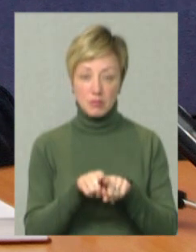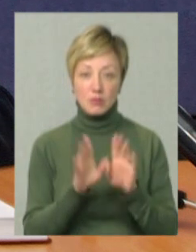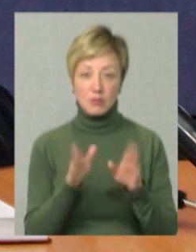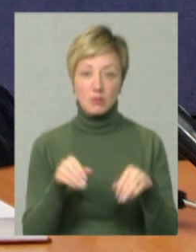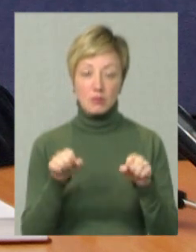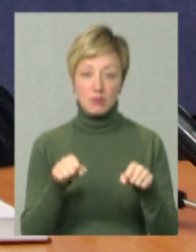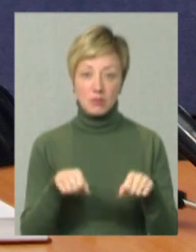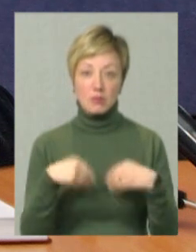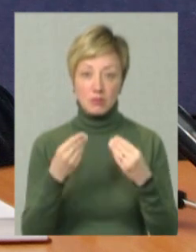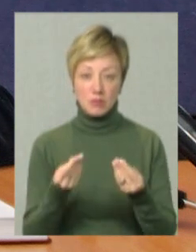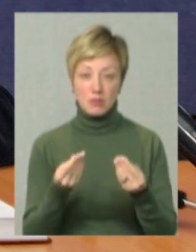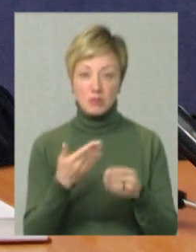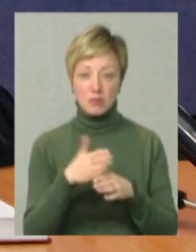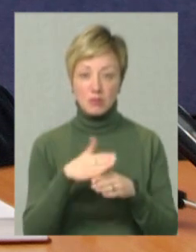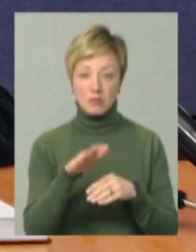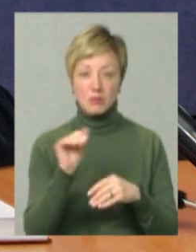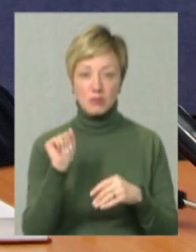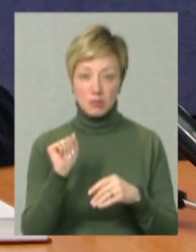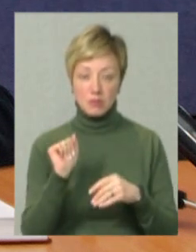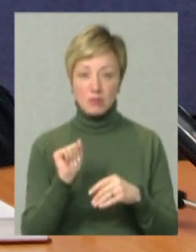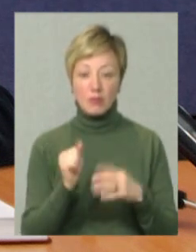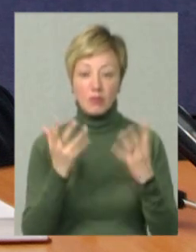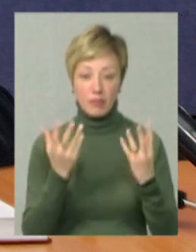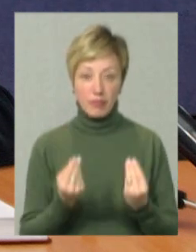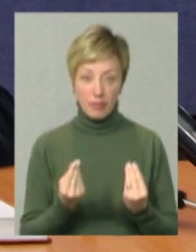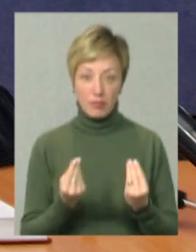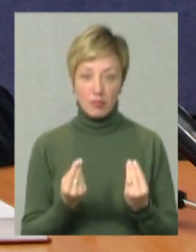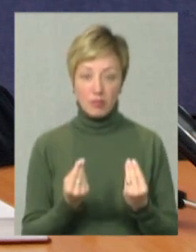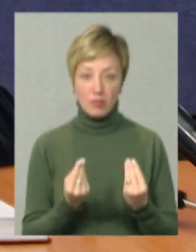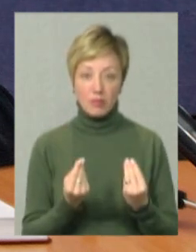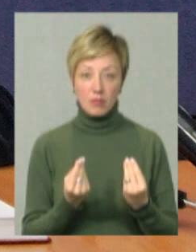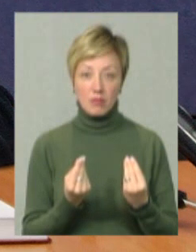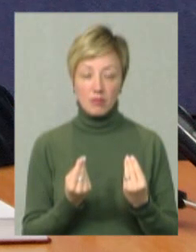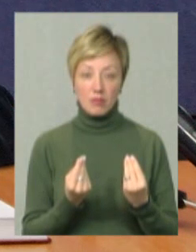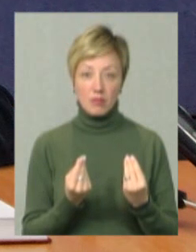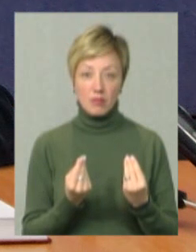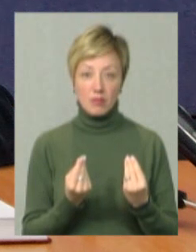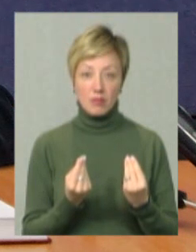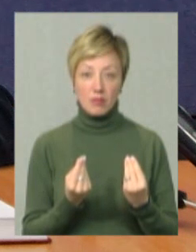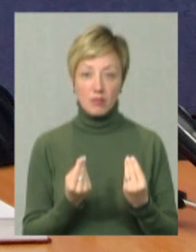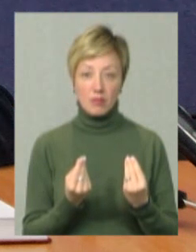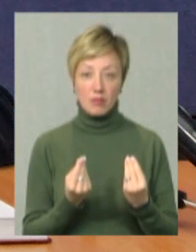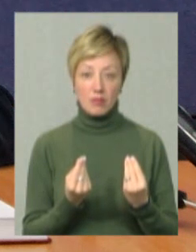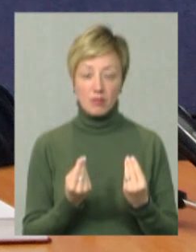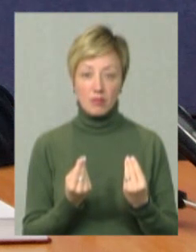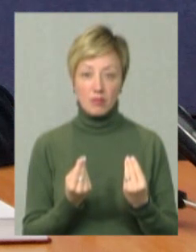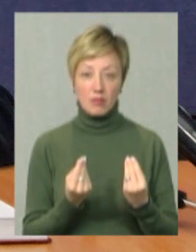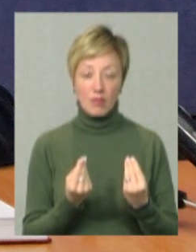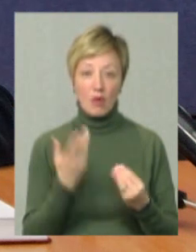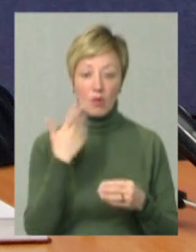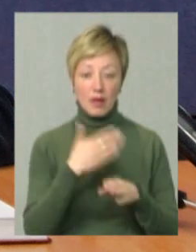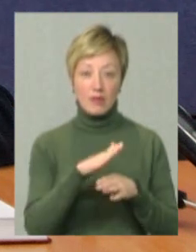чином буде можливість вже з моменту отримання можливості до